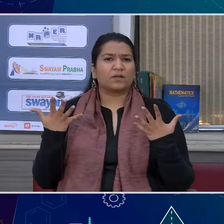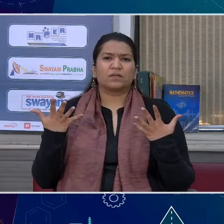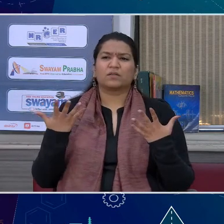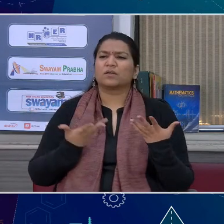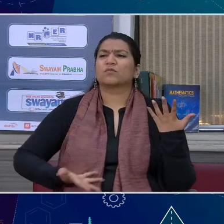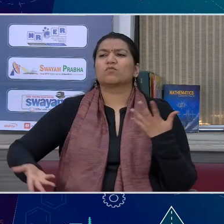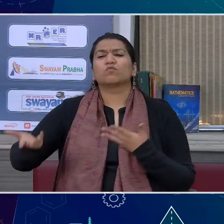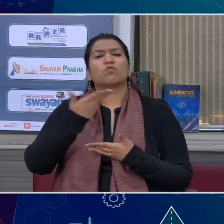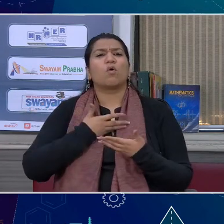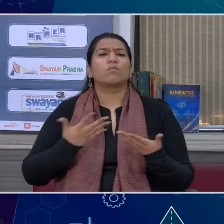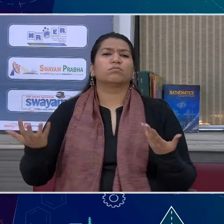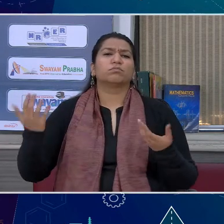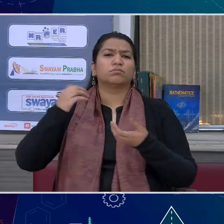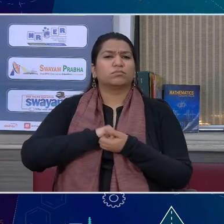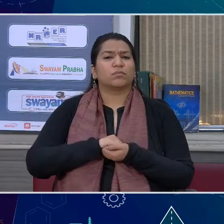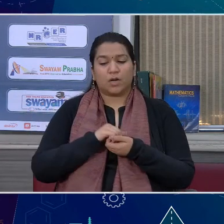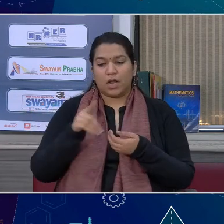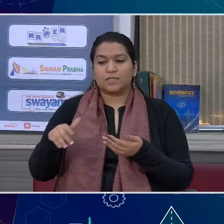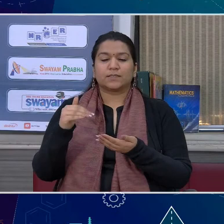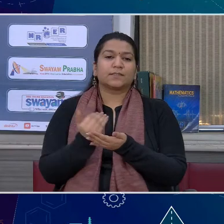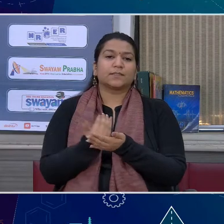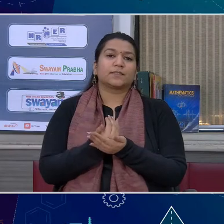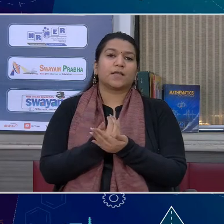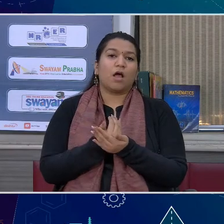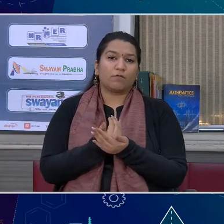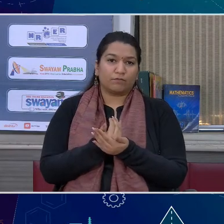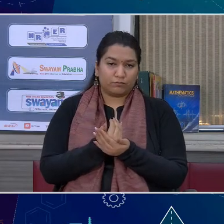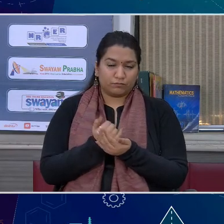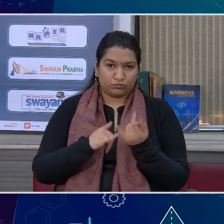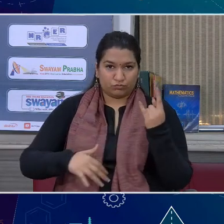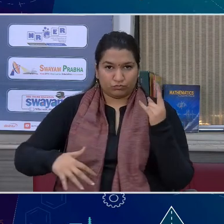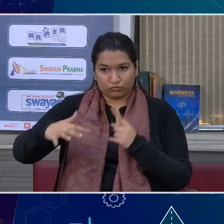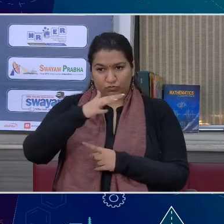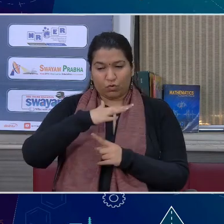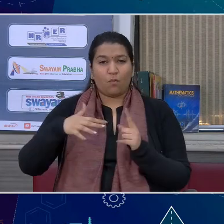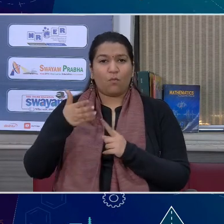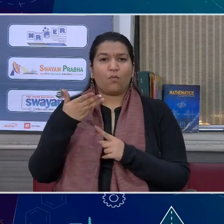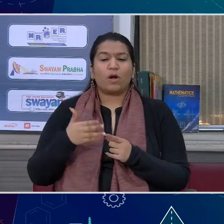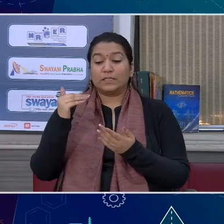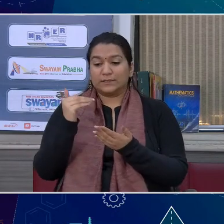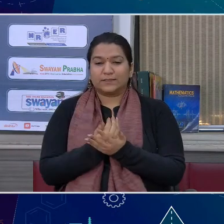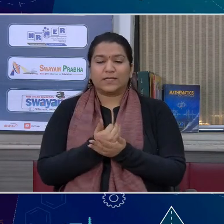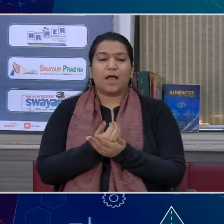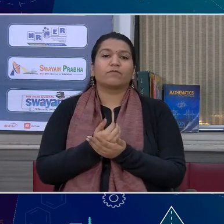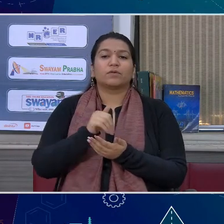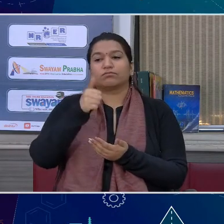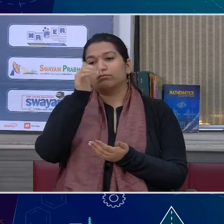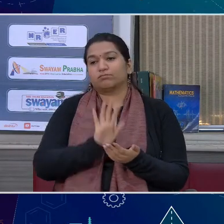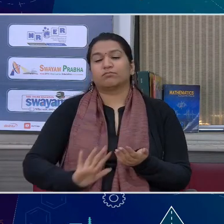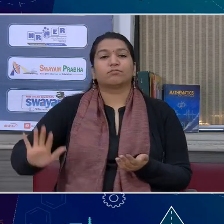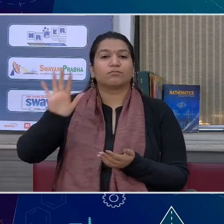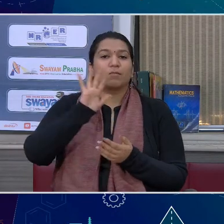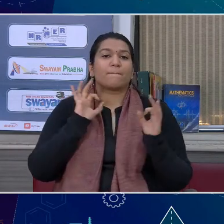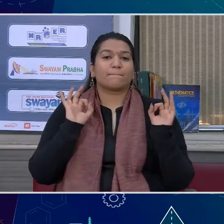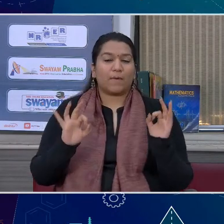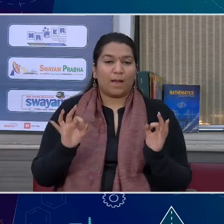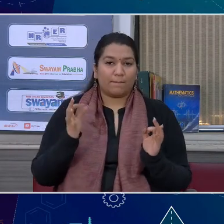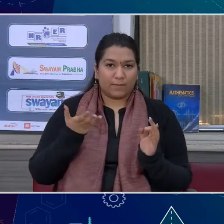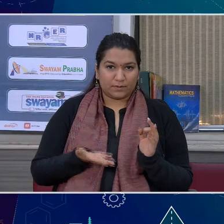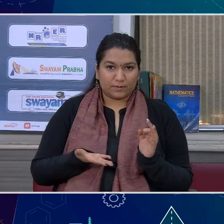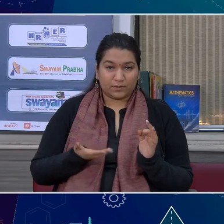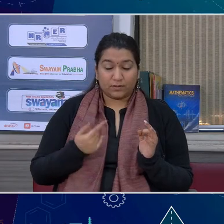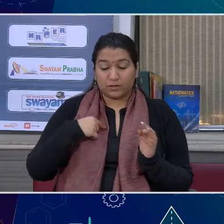आपस में मिल जाएंगे तब एक सवस्थ समाज से एक सवस्थ समाज से देश का निर्वाण होगा तो हम